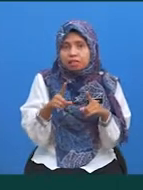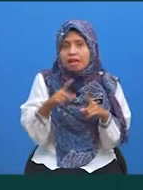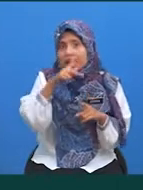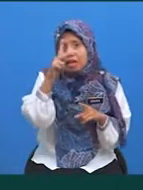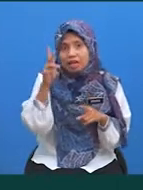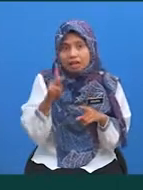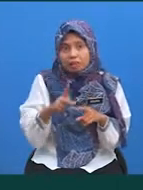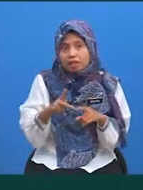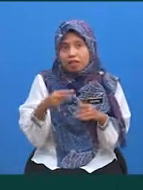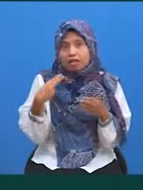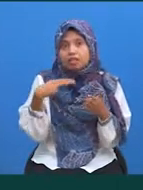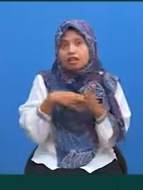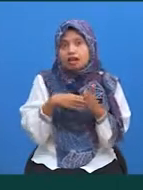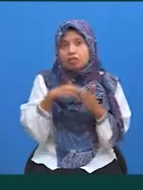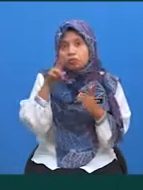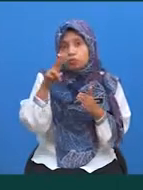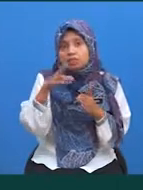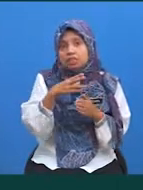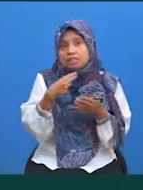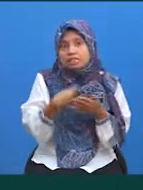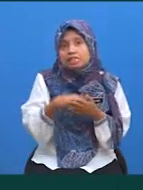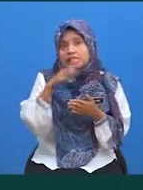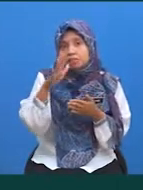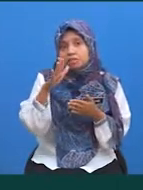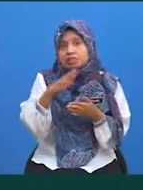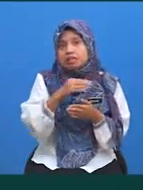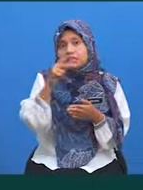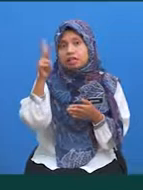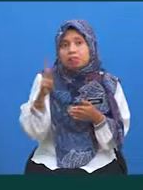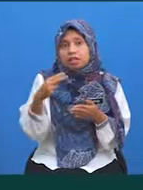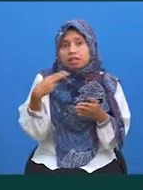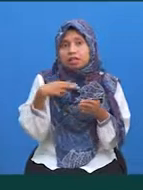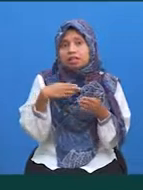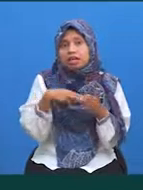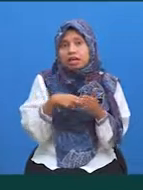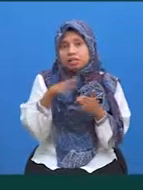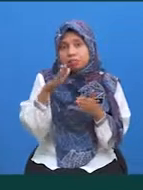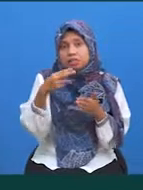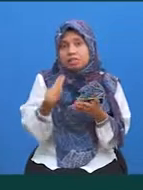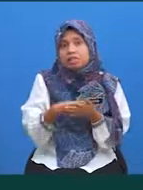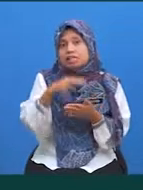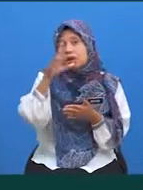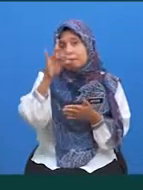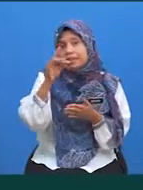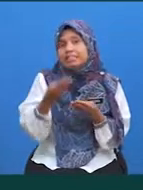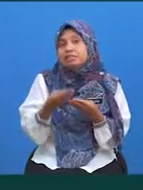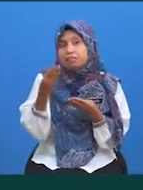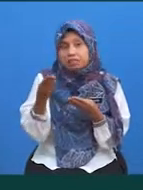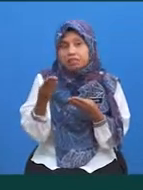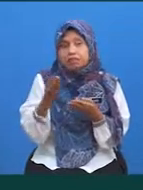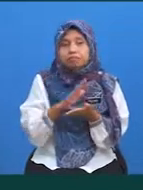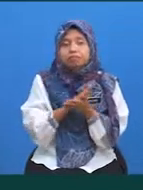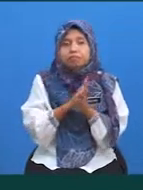kameran H2 hingga 5 dan kameran H5 hingga 8 diberikan Nilai